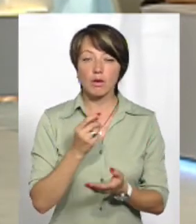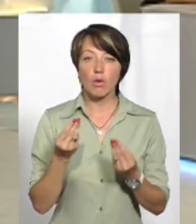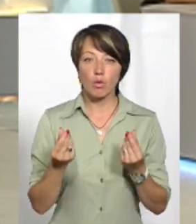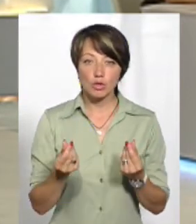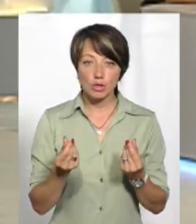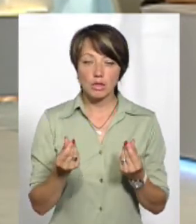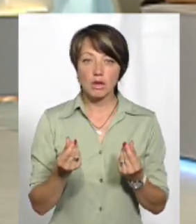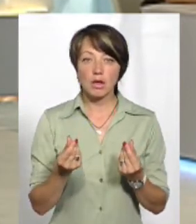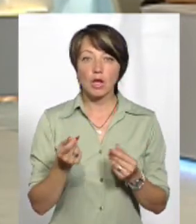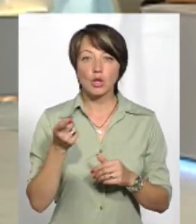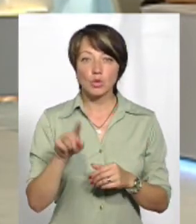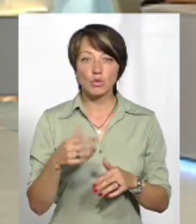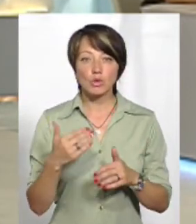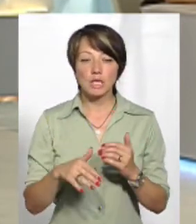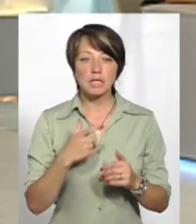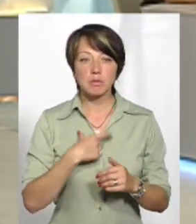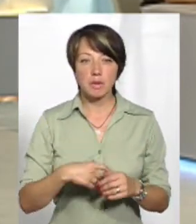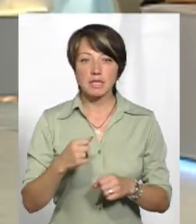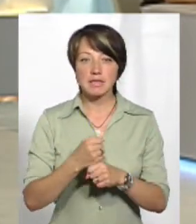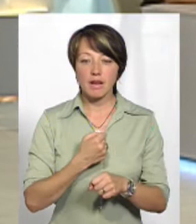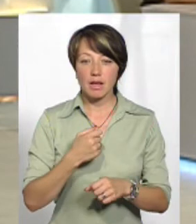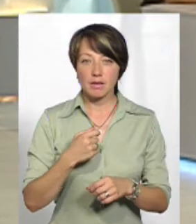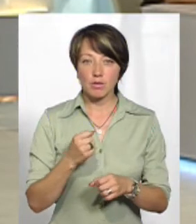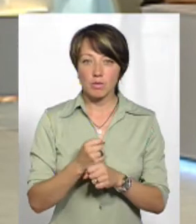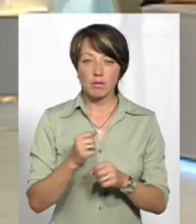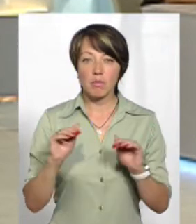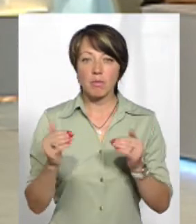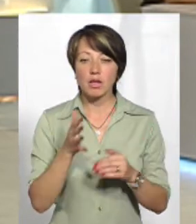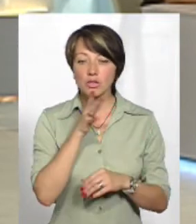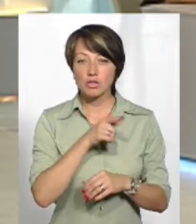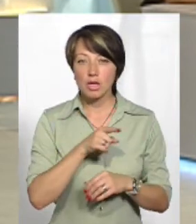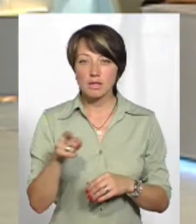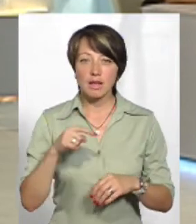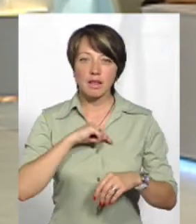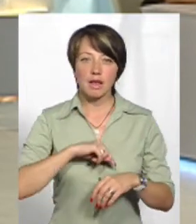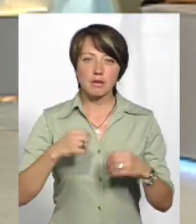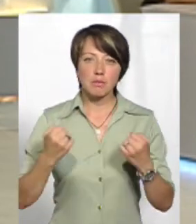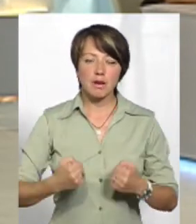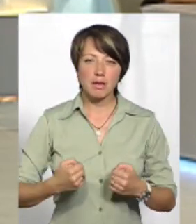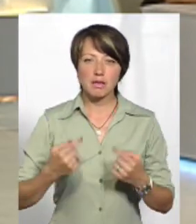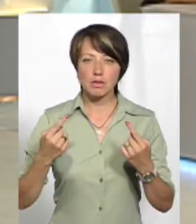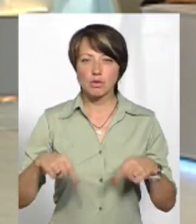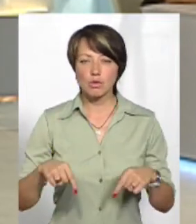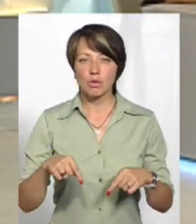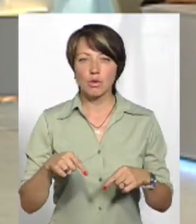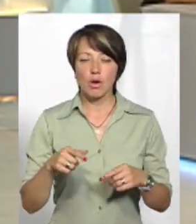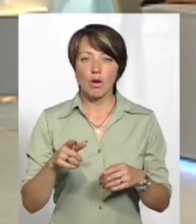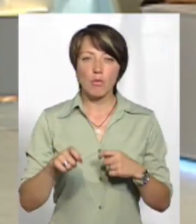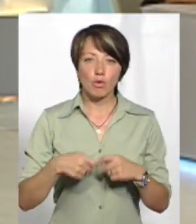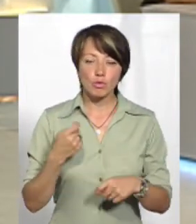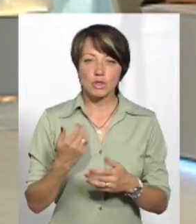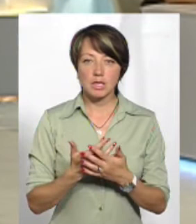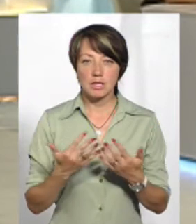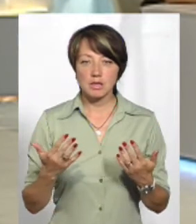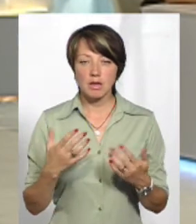кошти, вона тоді вже себе заставляє щось рівнею, вже менше часу на депресію, на якісь там розлади, тому